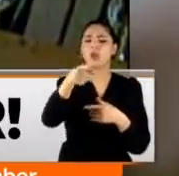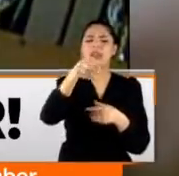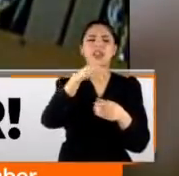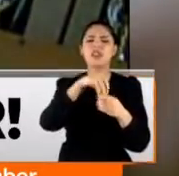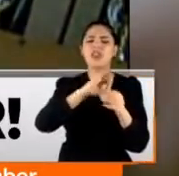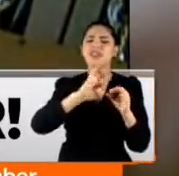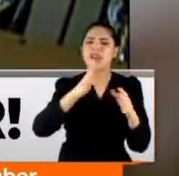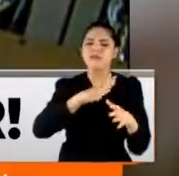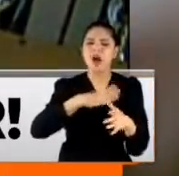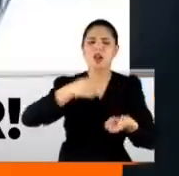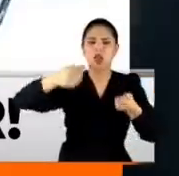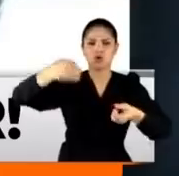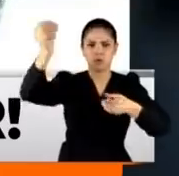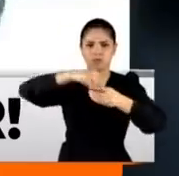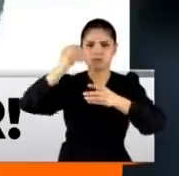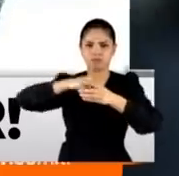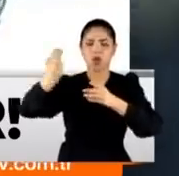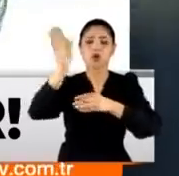doldurduğu ardından da kaçtı.